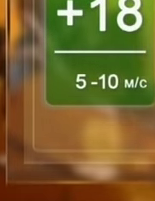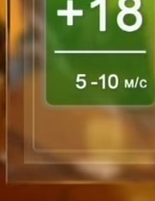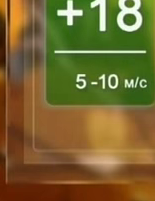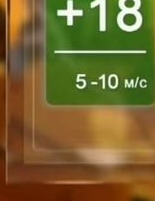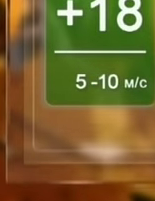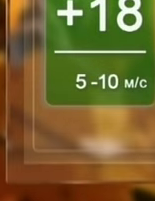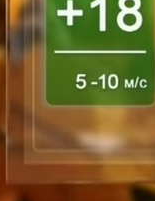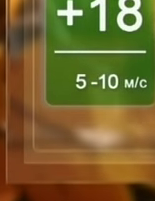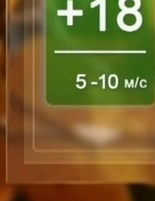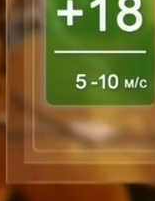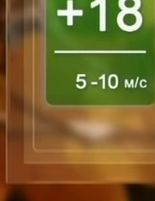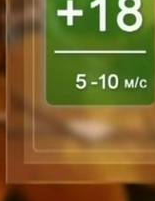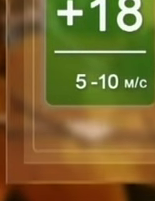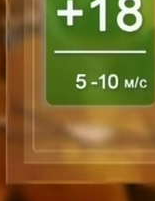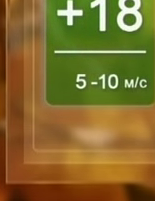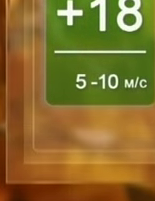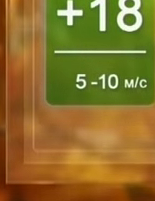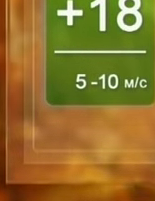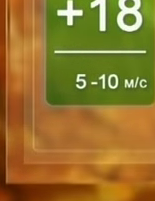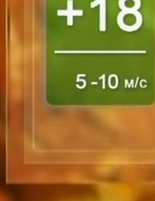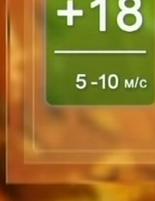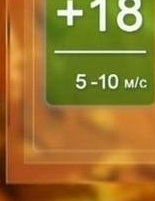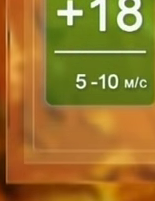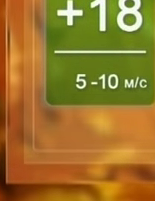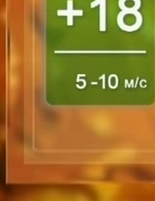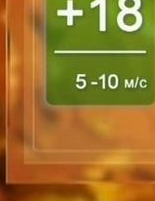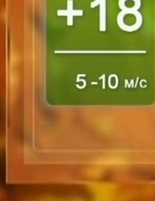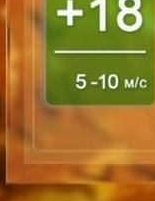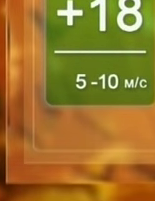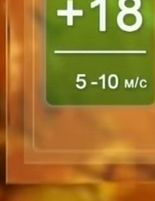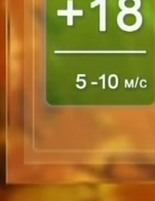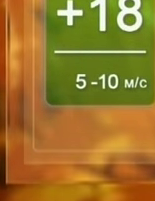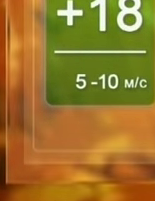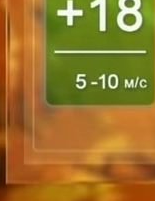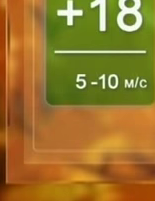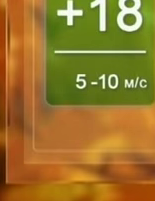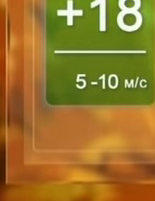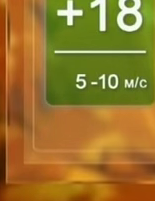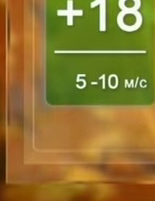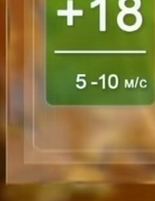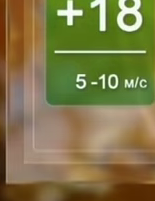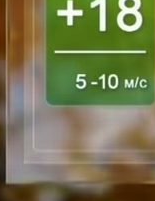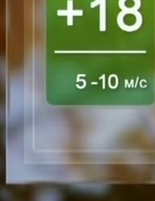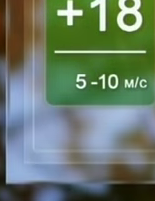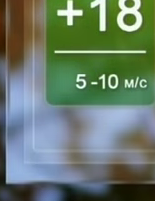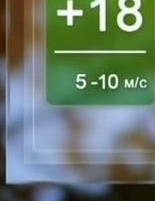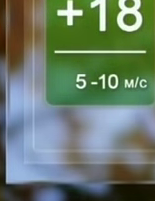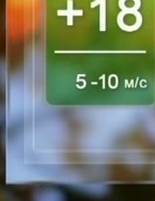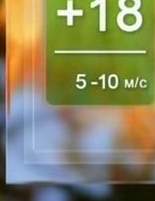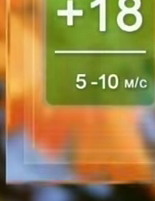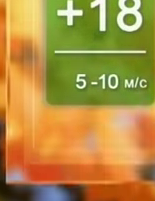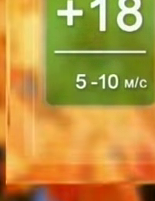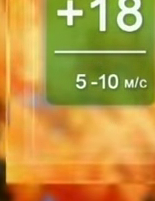південно-західний 5-10 метрів за секунду, подекуди пориви до 15-20 метрів за секунду. Температура повітря в області